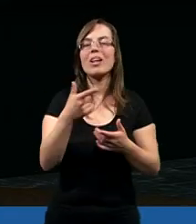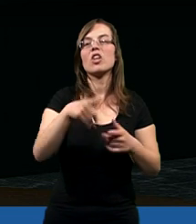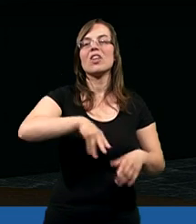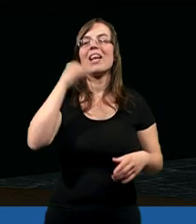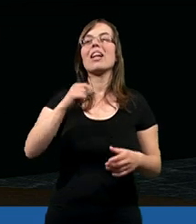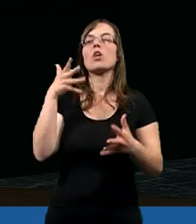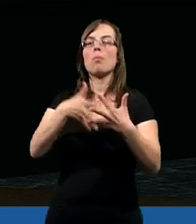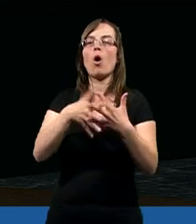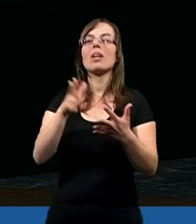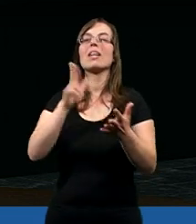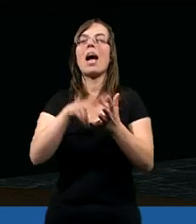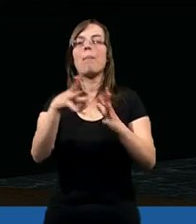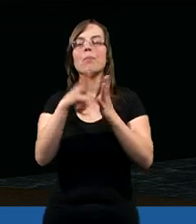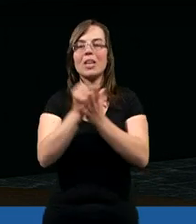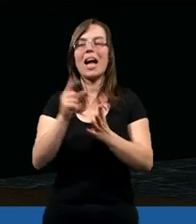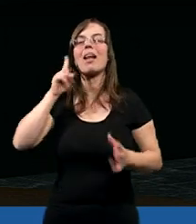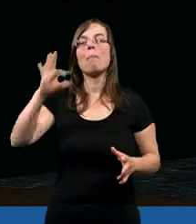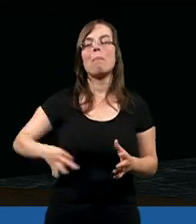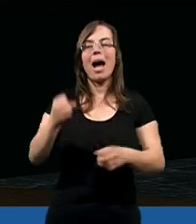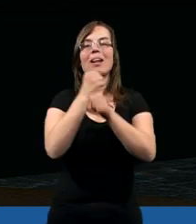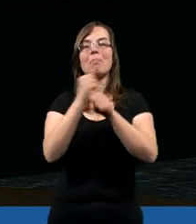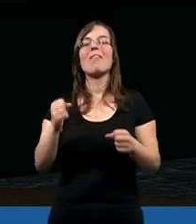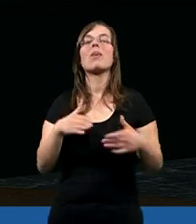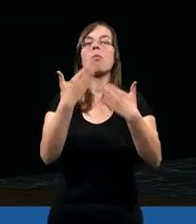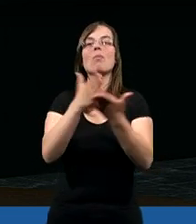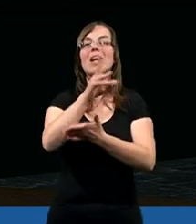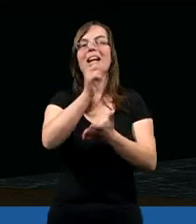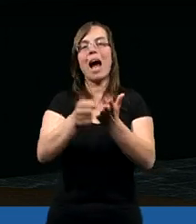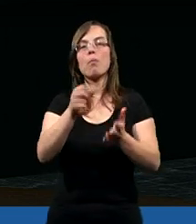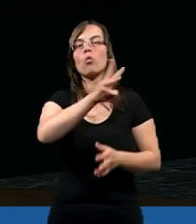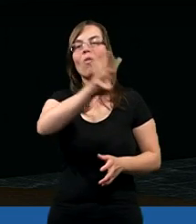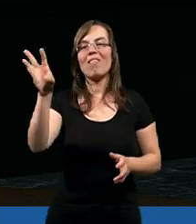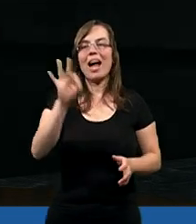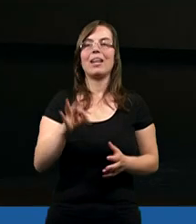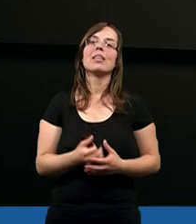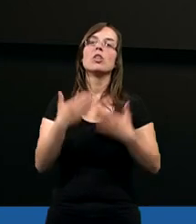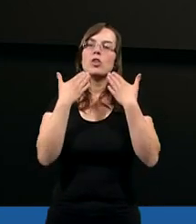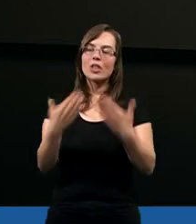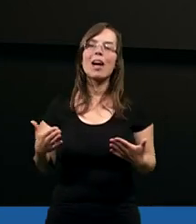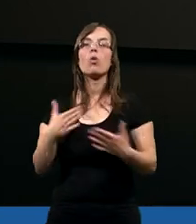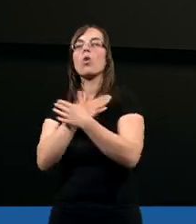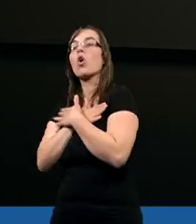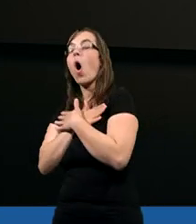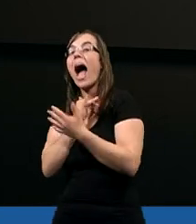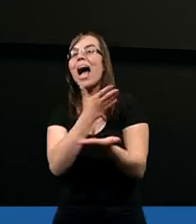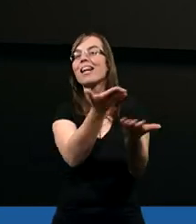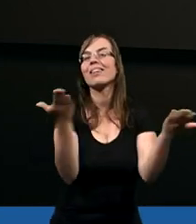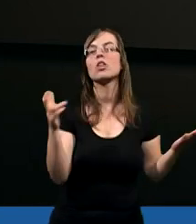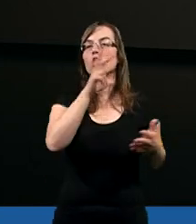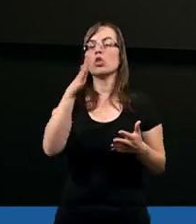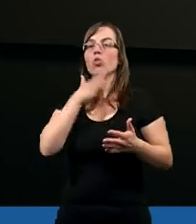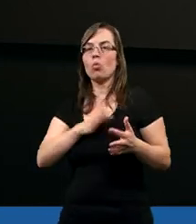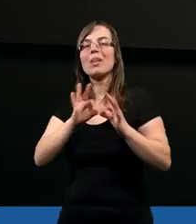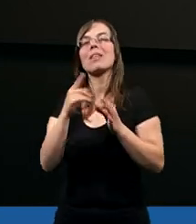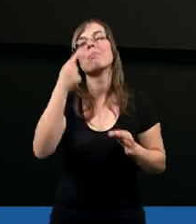święci, prorocy i na przykazanie Pana i Zbawiciela podane przez apostołów waszych. Dziękuję. Kochani, czy lubimy, gdy